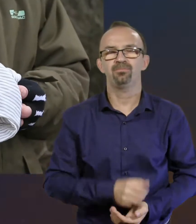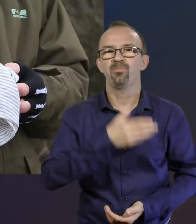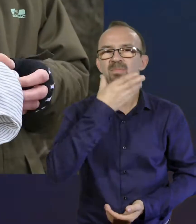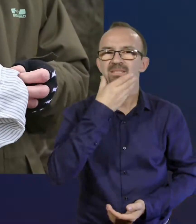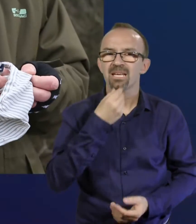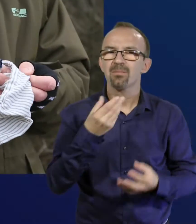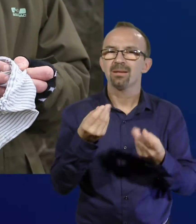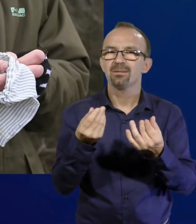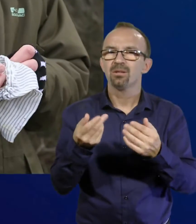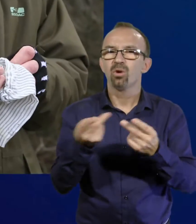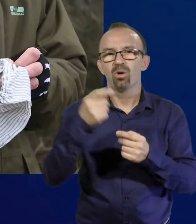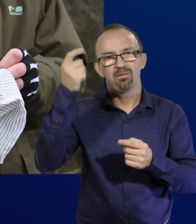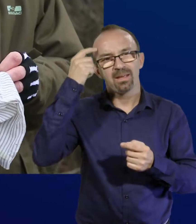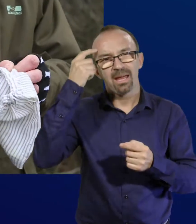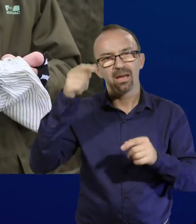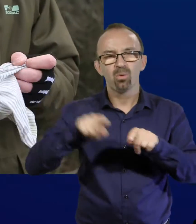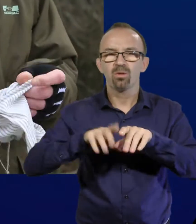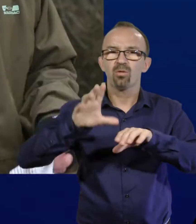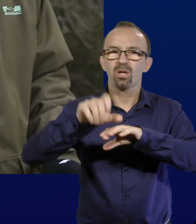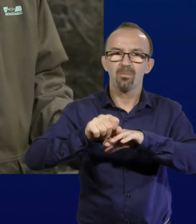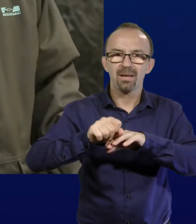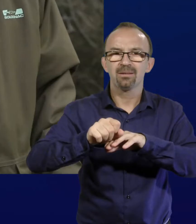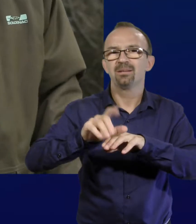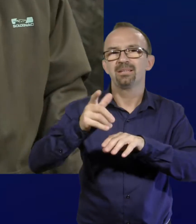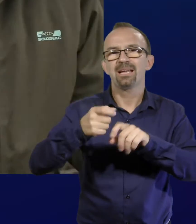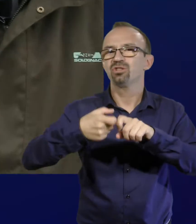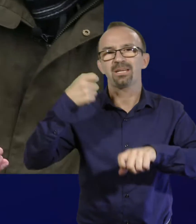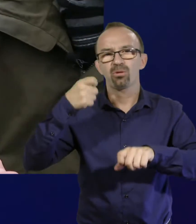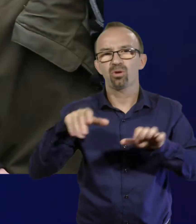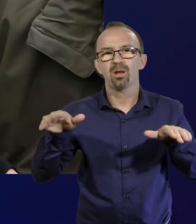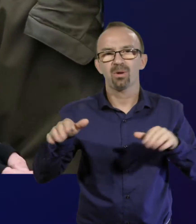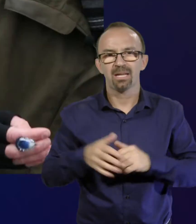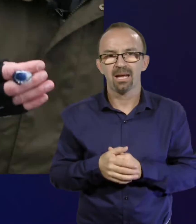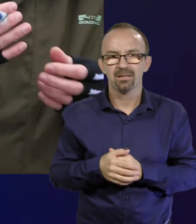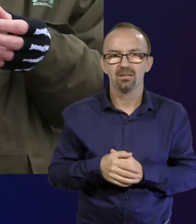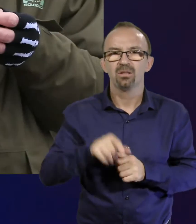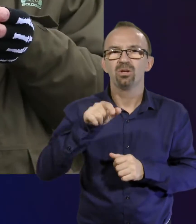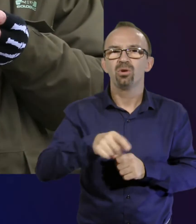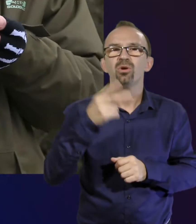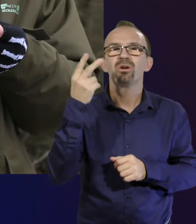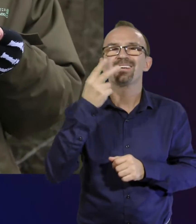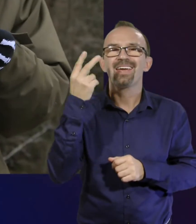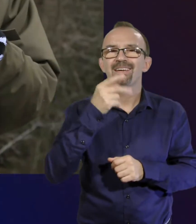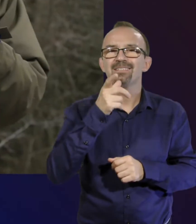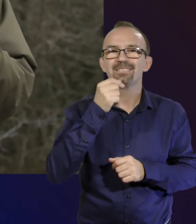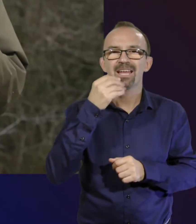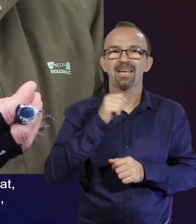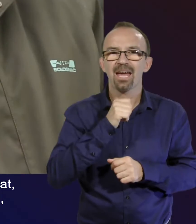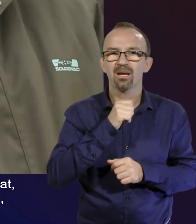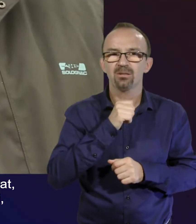Szépen kitapintjuk, hogy hol van a feje, hogy úgy nyújjunk hozzá, hogy ne sérüljön a madár. Ő egy kék színege,